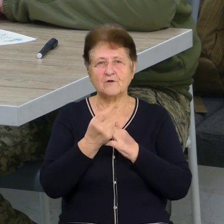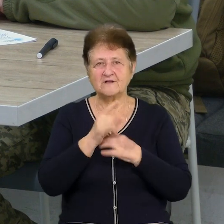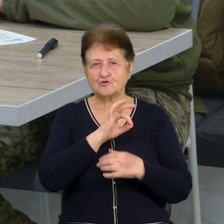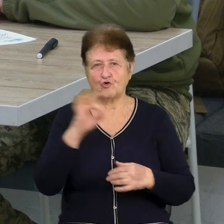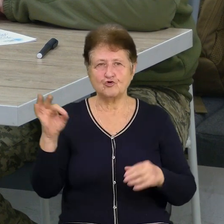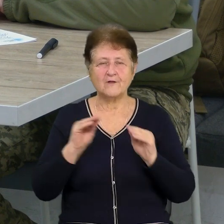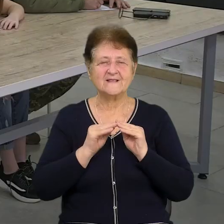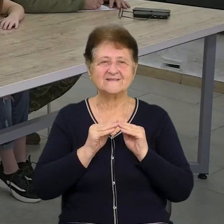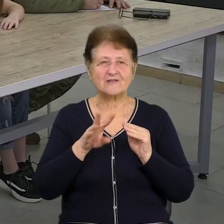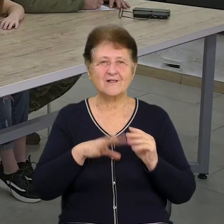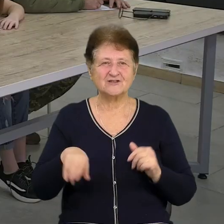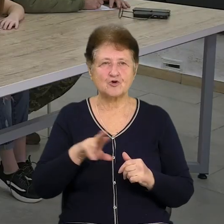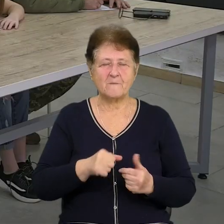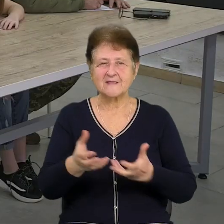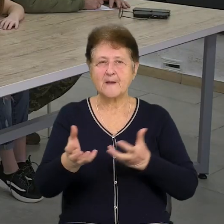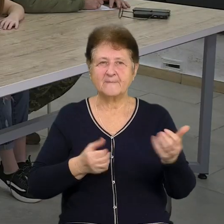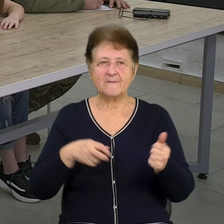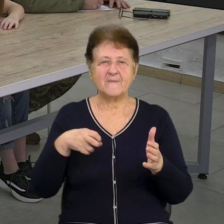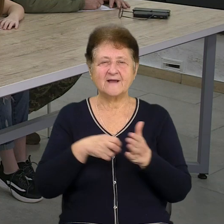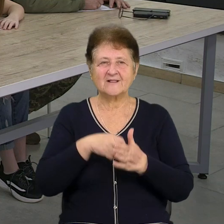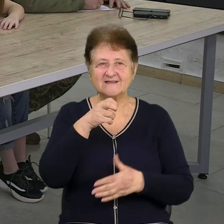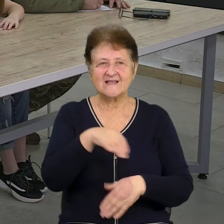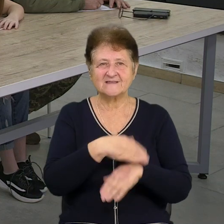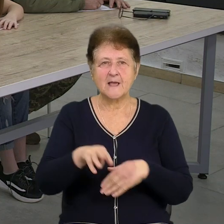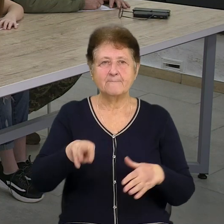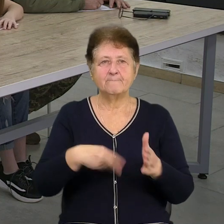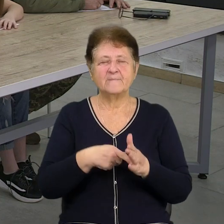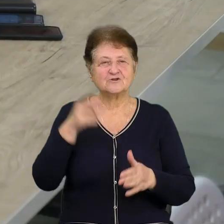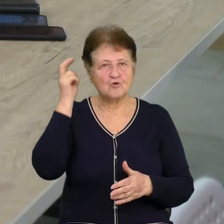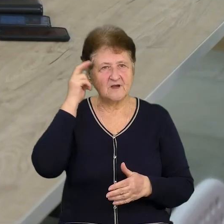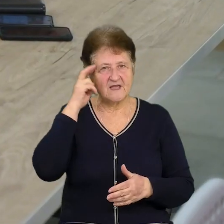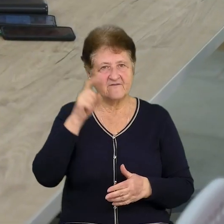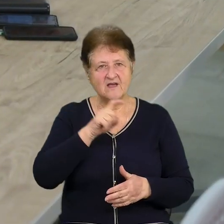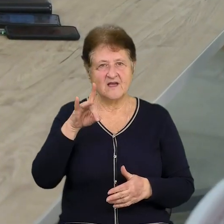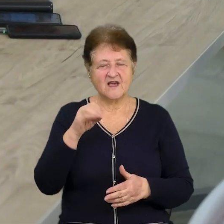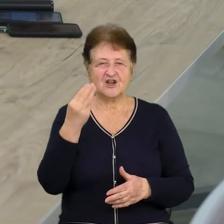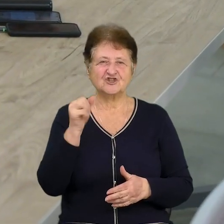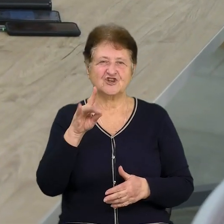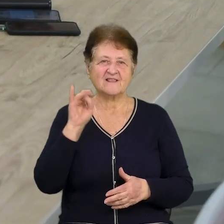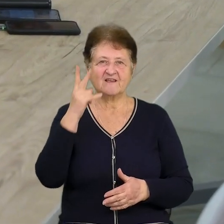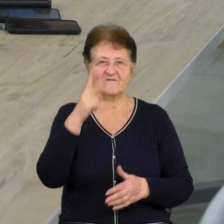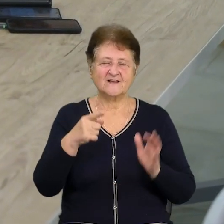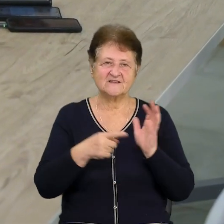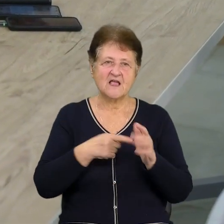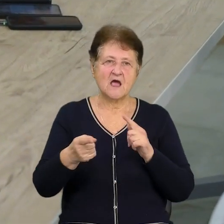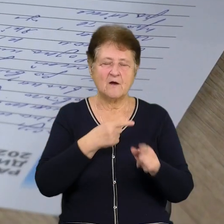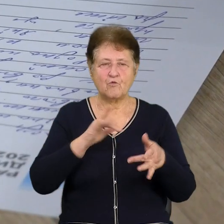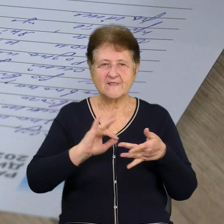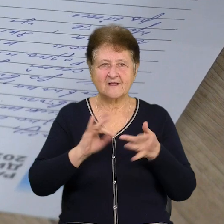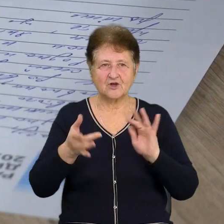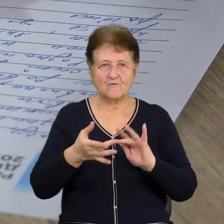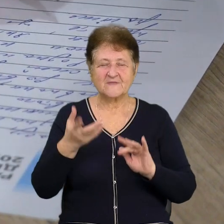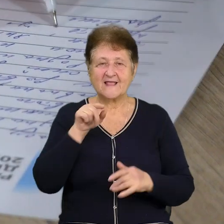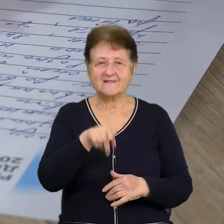10 листопада. Приймають листи за адресою місто Київ, вулиця Хрещатик, 26 або на електронну адресу.